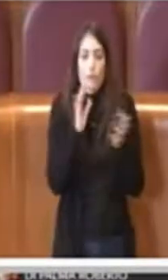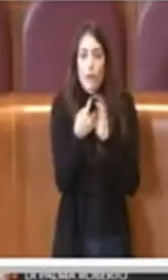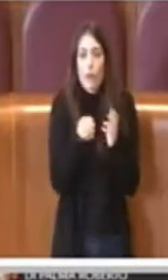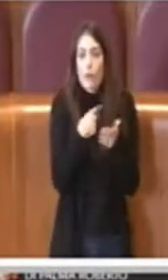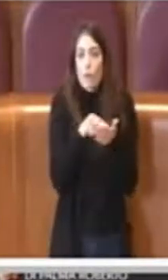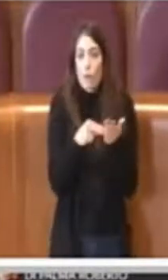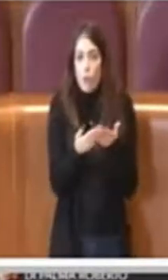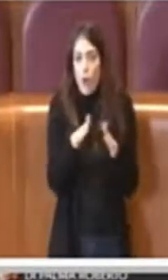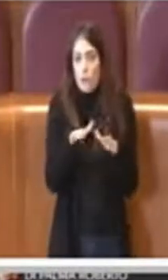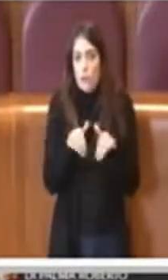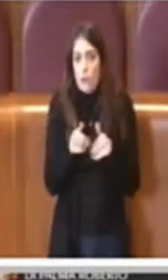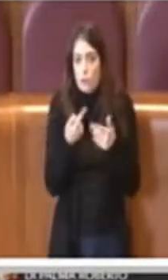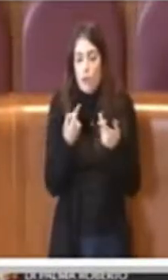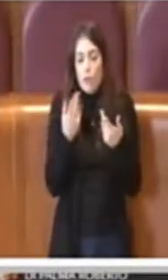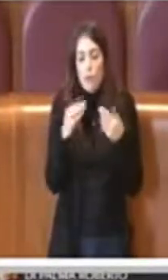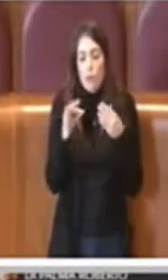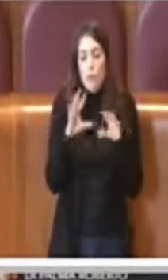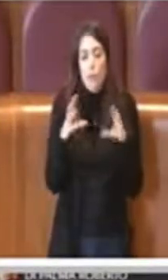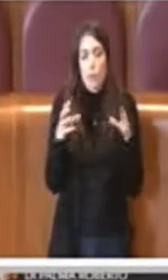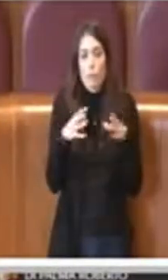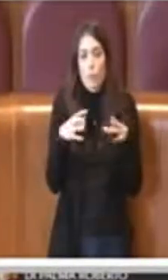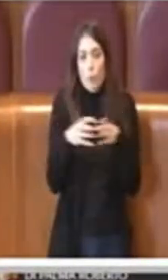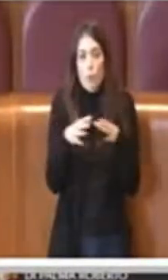di astensione per il Movimento 5 Stelle, grazie.